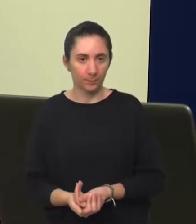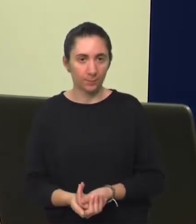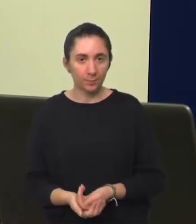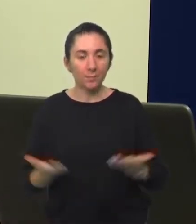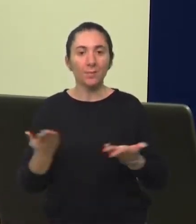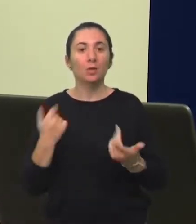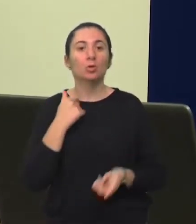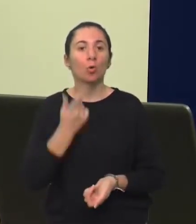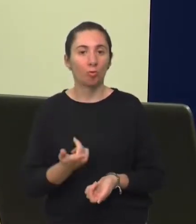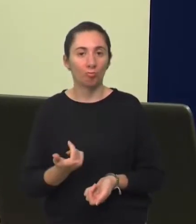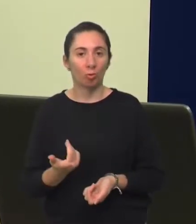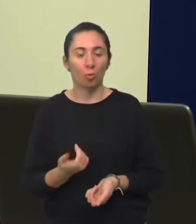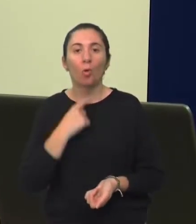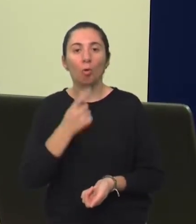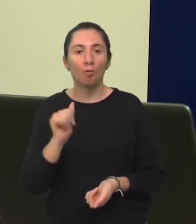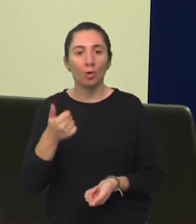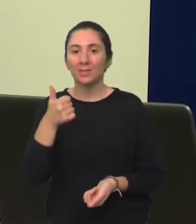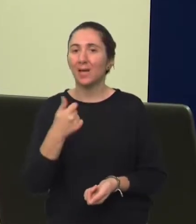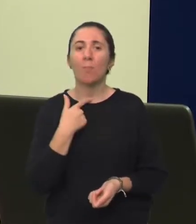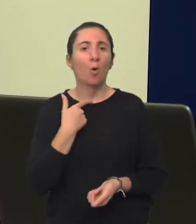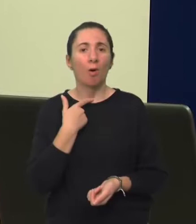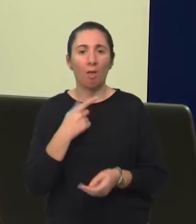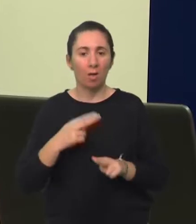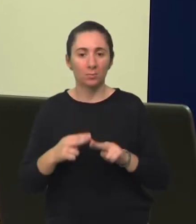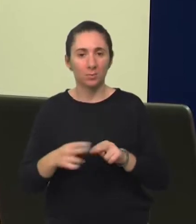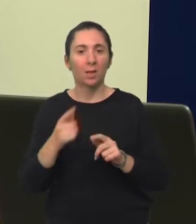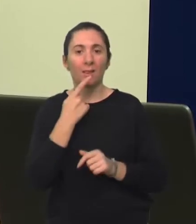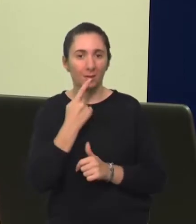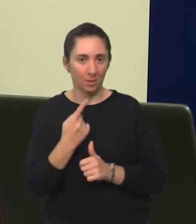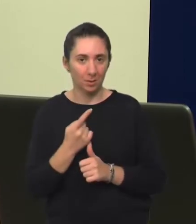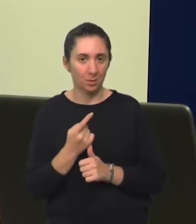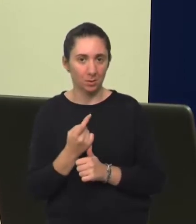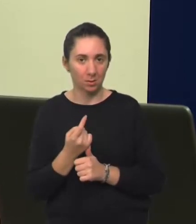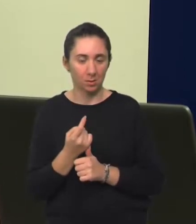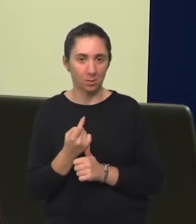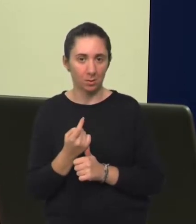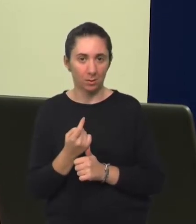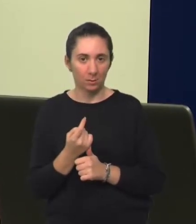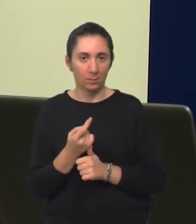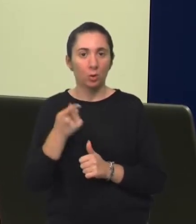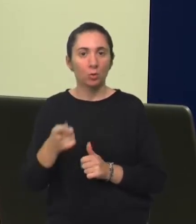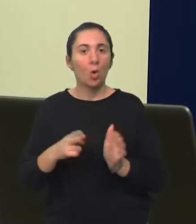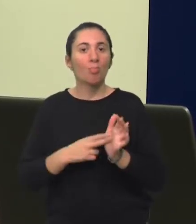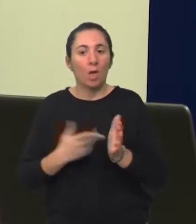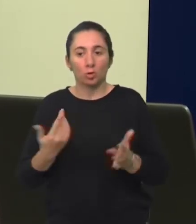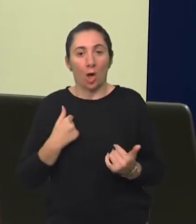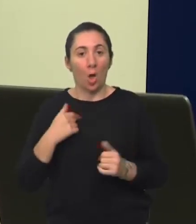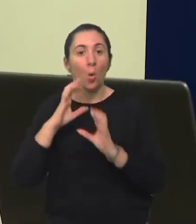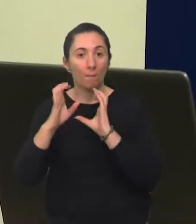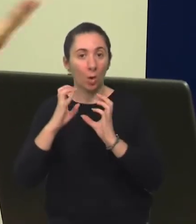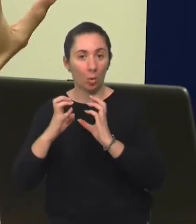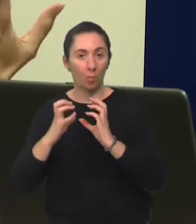E sad, što je onda govor? Govor je zapravo samoglasovna realizacija jezika. To je ono način kako mi najčešće